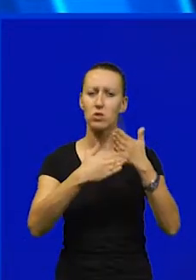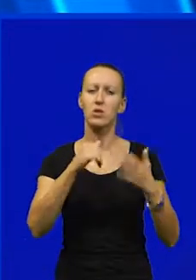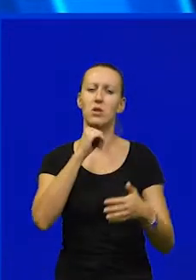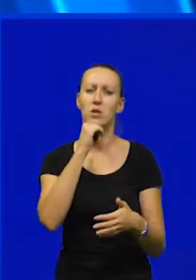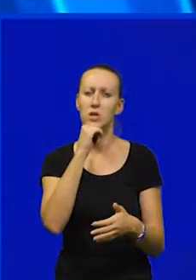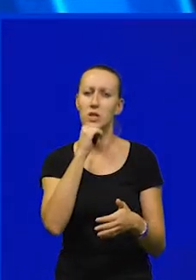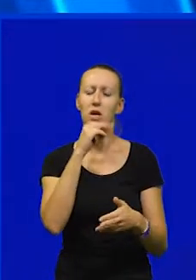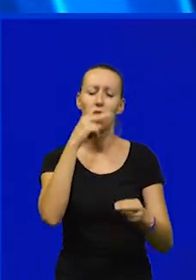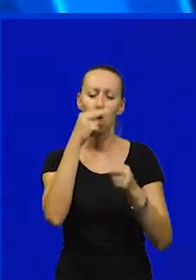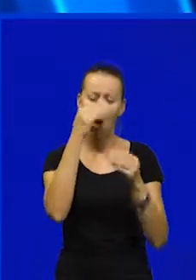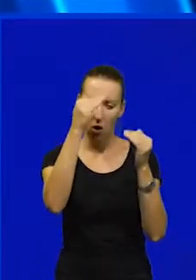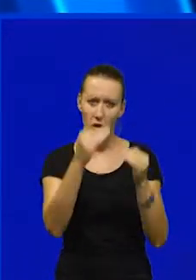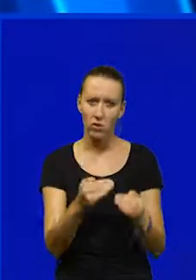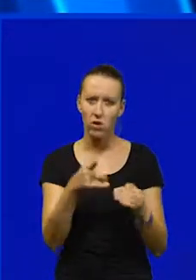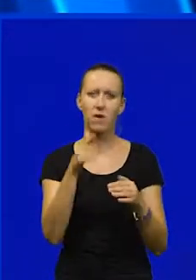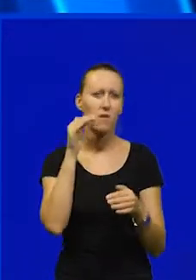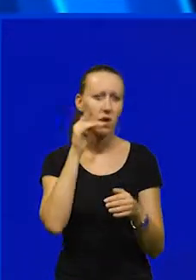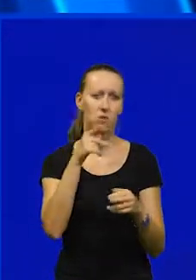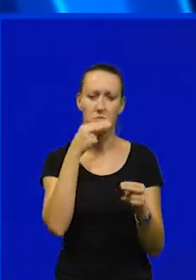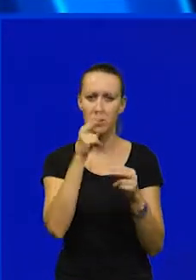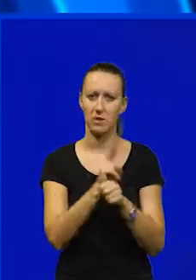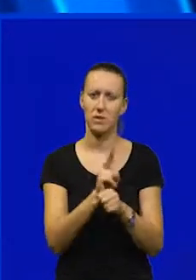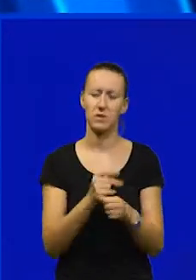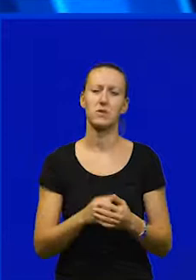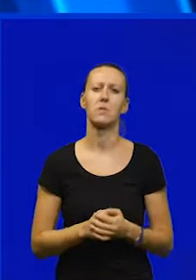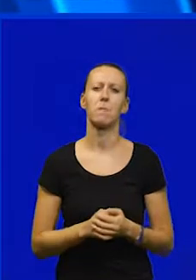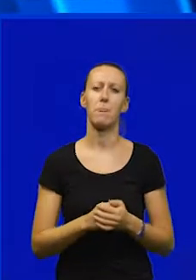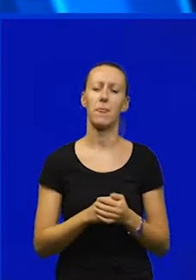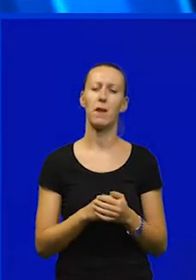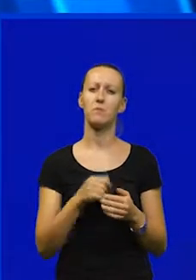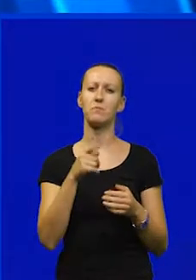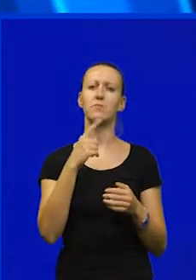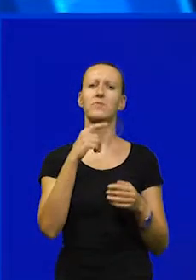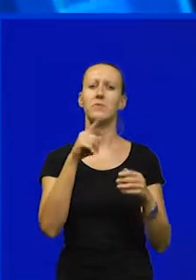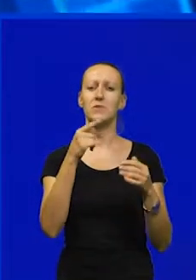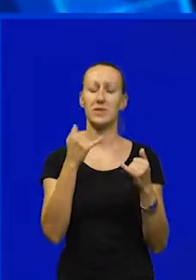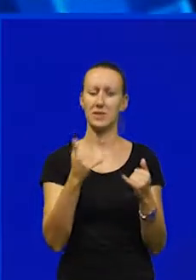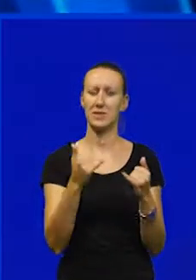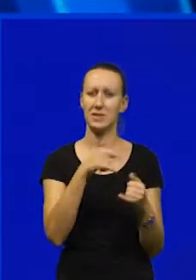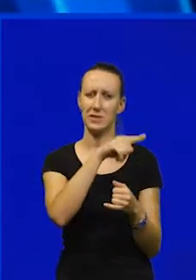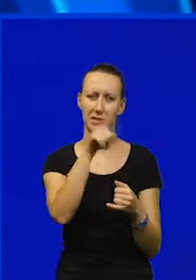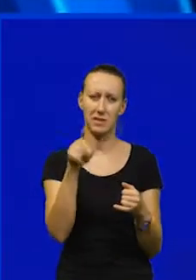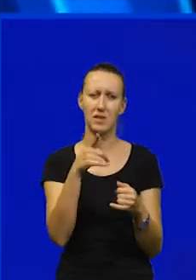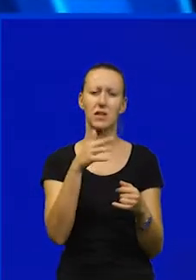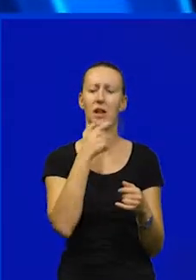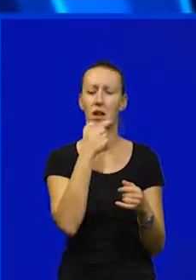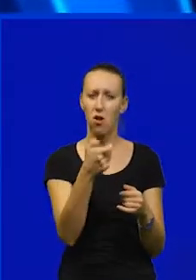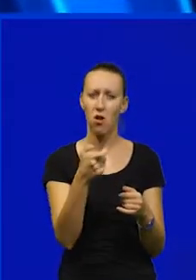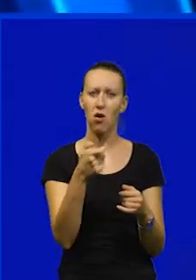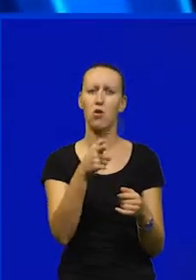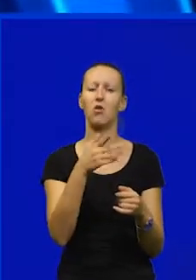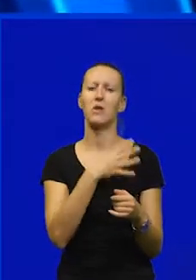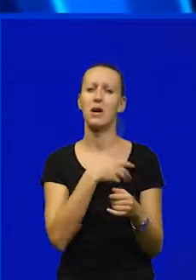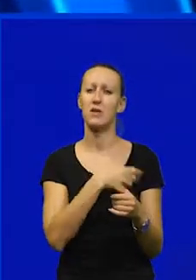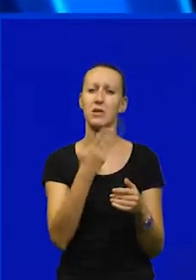iskontrolirati provođenje vlada Republike Hrvatske. Ali s obzirom na stav nacionalnog gospodarsko-socijalnog